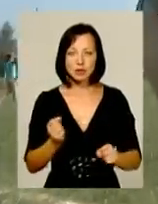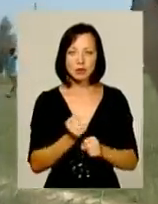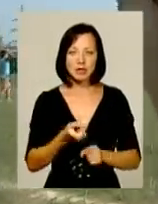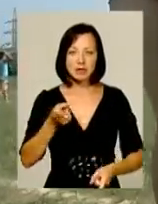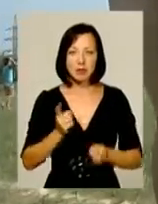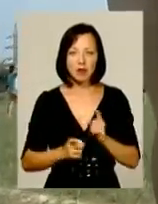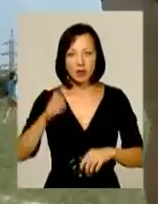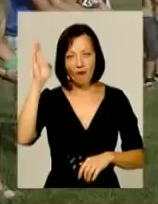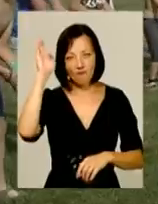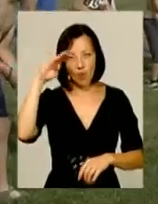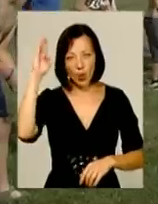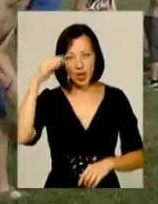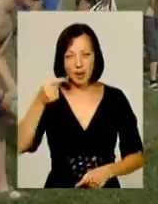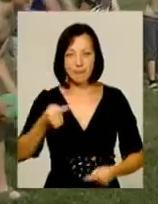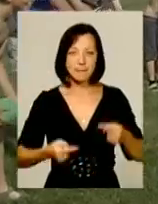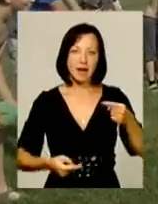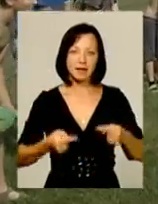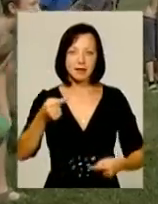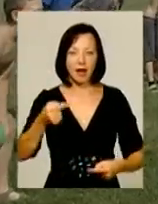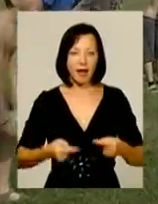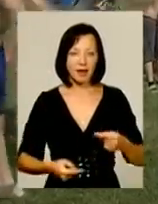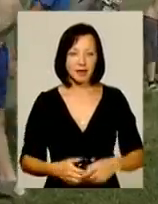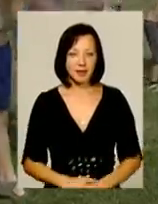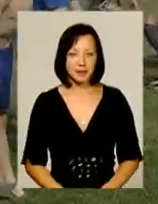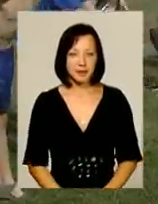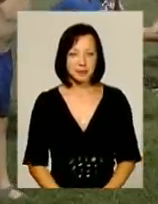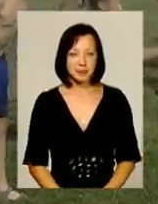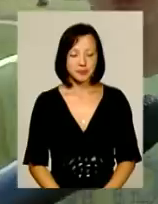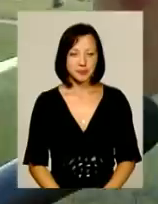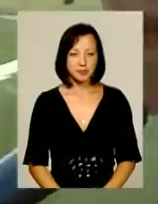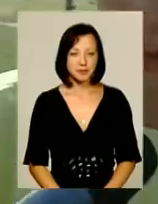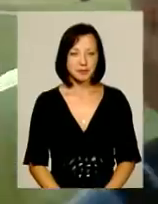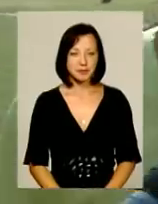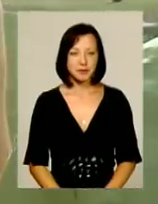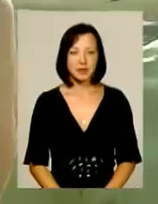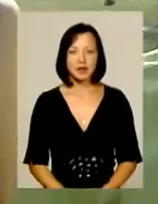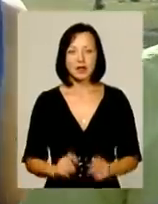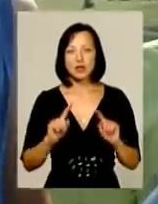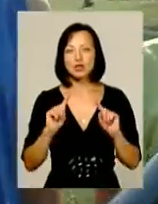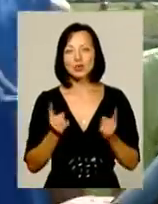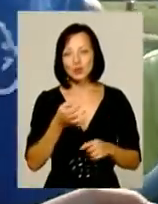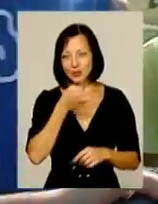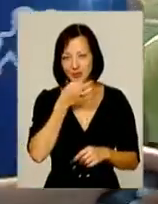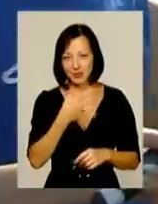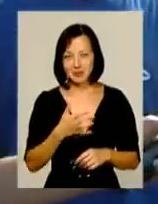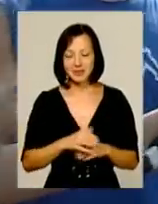справжні водяні баталії. Один, два, три. Дуже подобається.